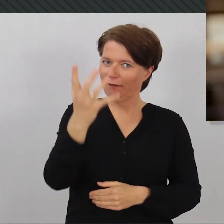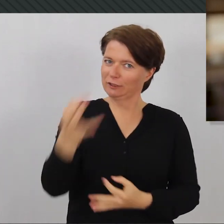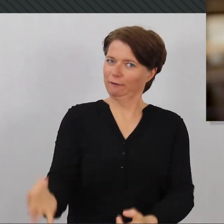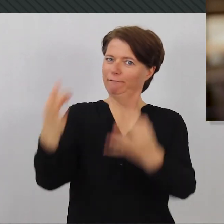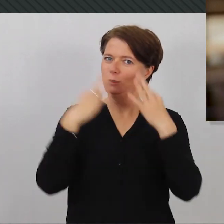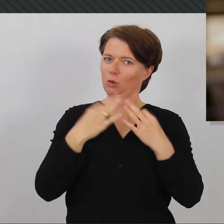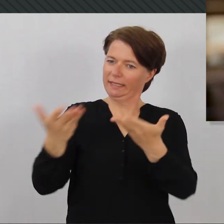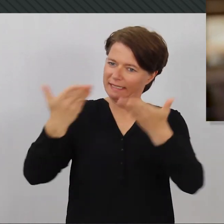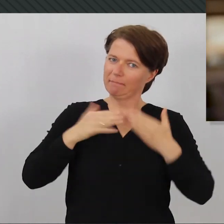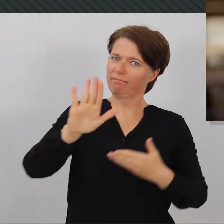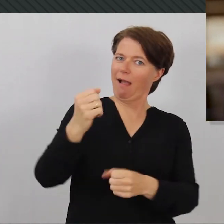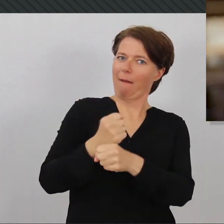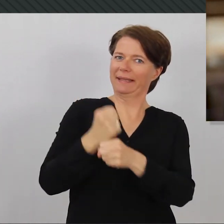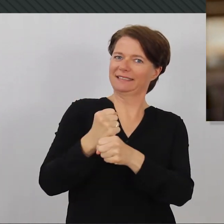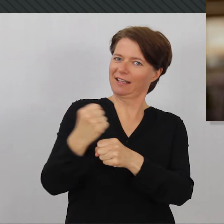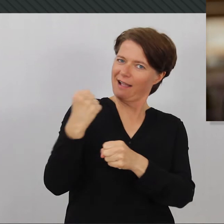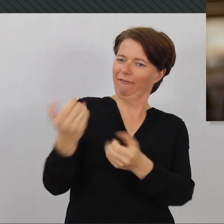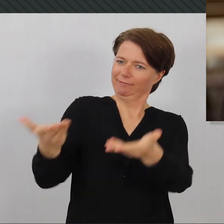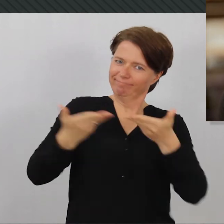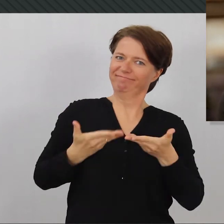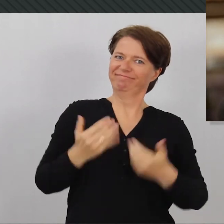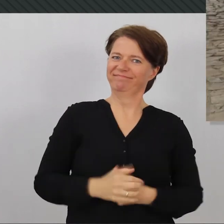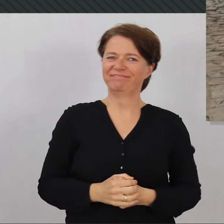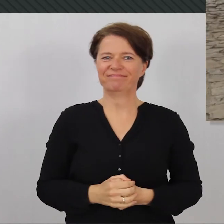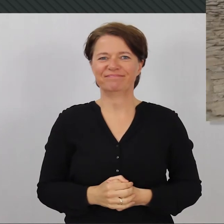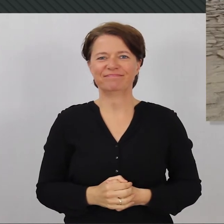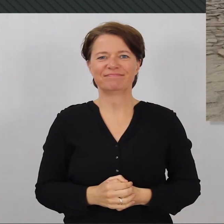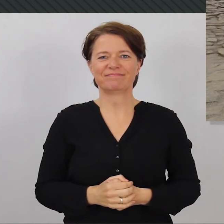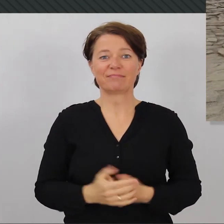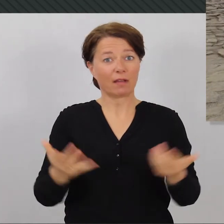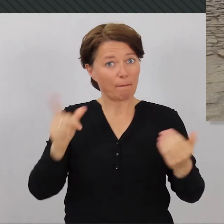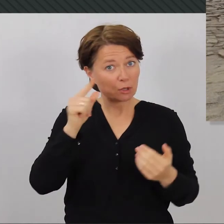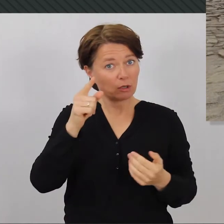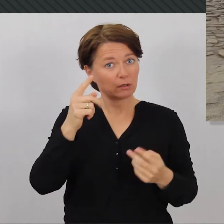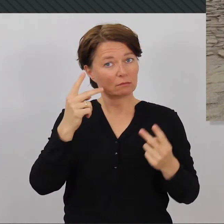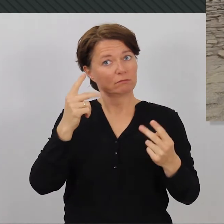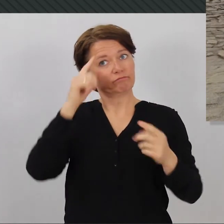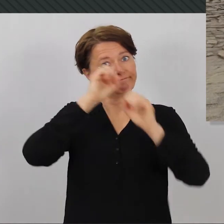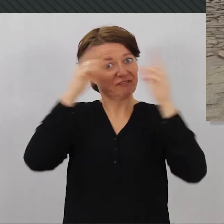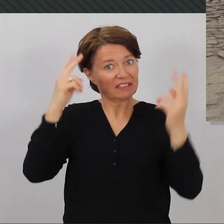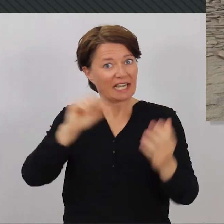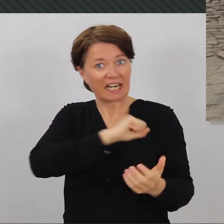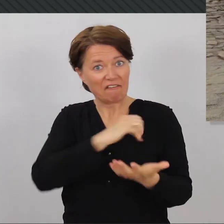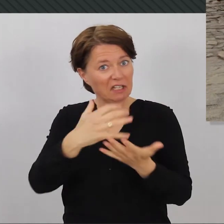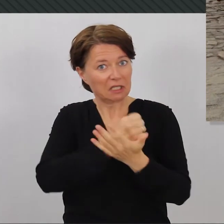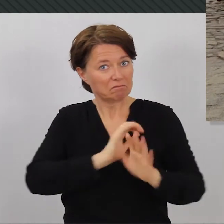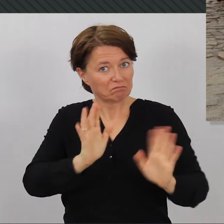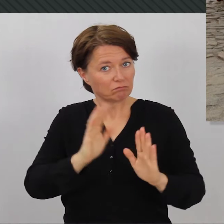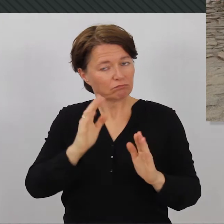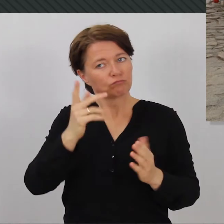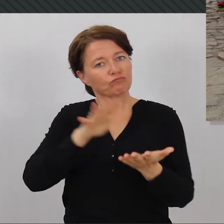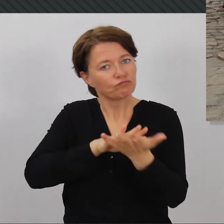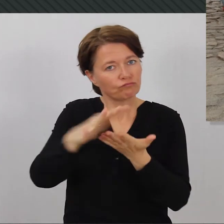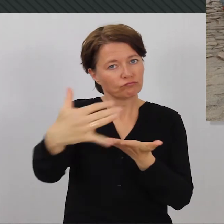fast 150 Menschen mir ihre Arbeitskraft geben. Das heißt, es hat keine Gewinnabsicht, sondern einfach nur bei der